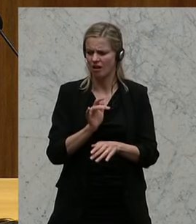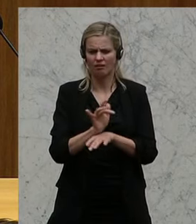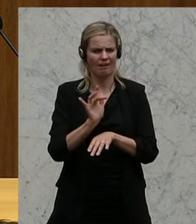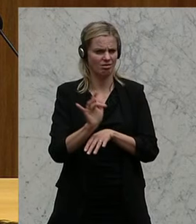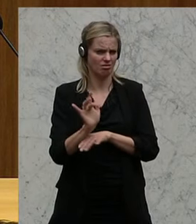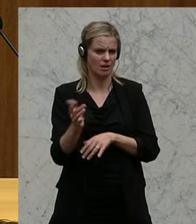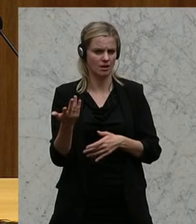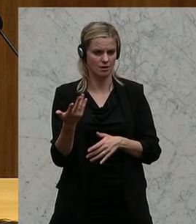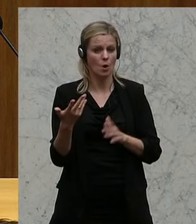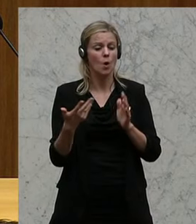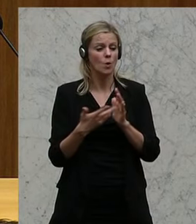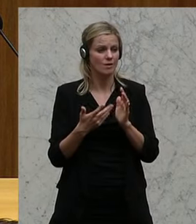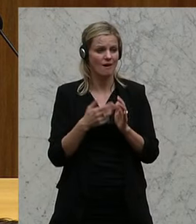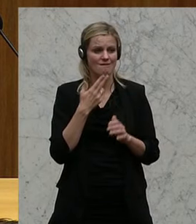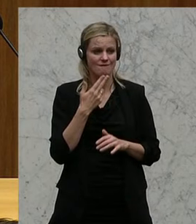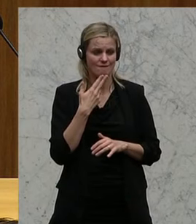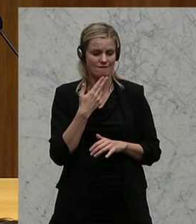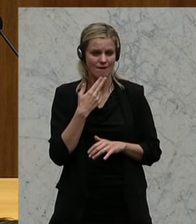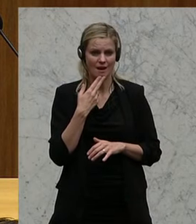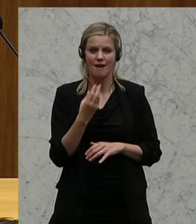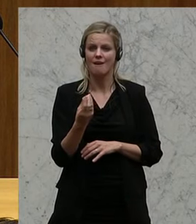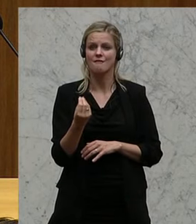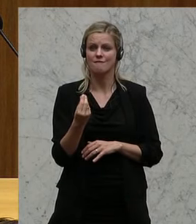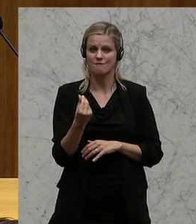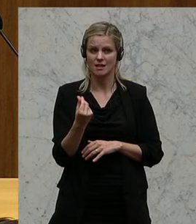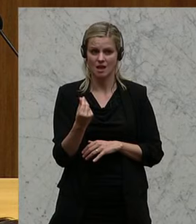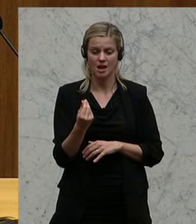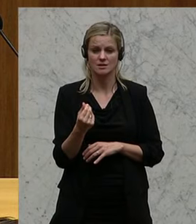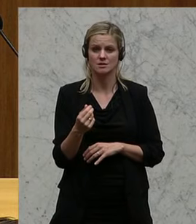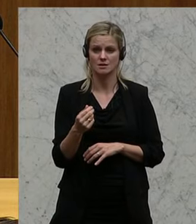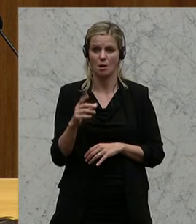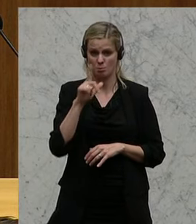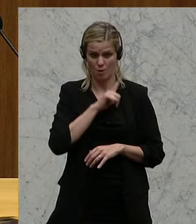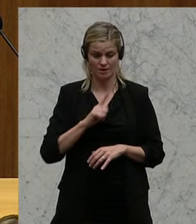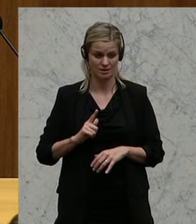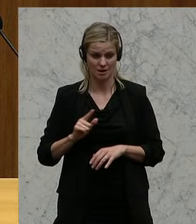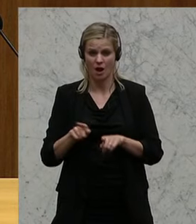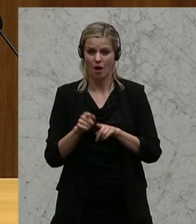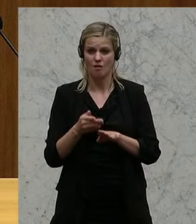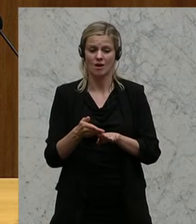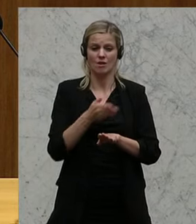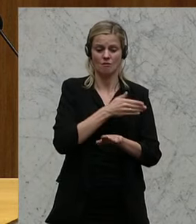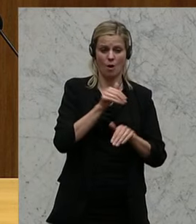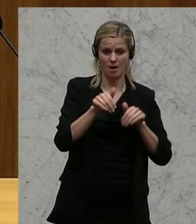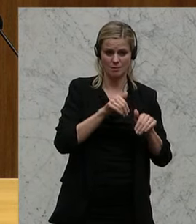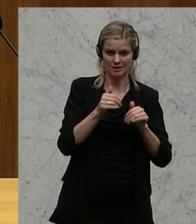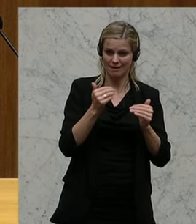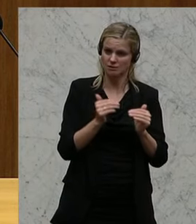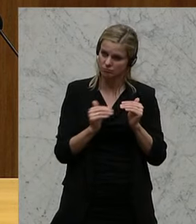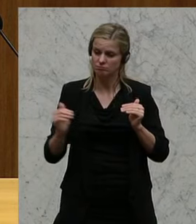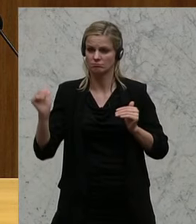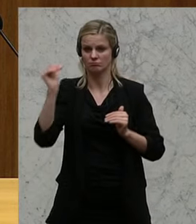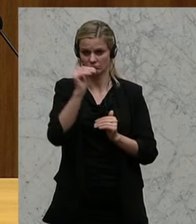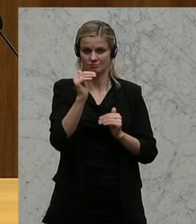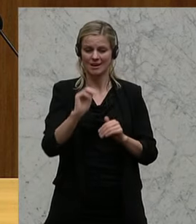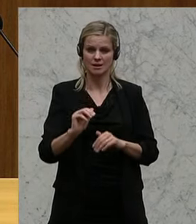kontrolliert werden soll das von der Finanzpolizei. Jetzt weiß ich, die Finanzpolizei ist ja, das hat noch ihr Vorgänger uns erklärt, die ist ja jetzt aufgestockt worden mit